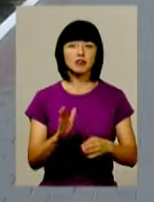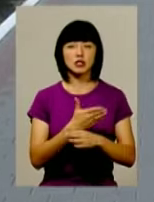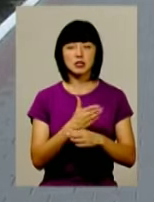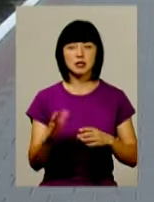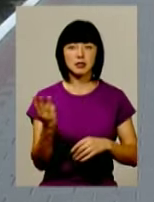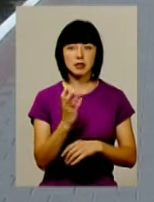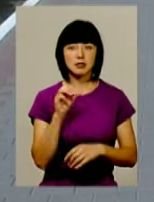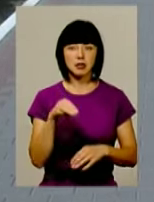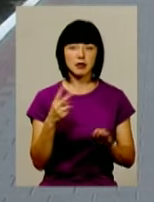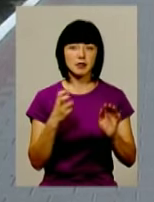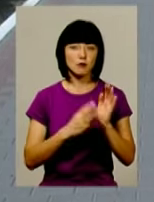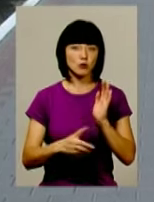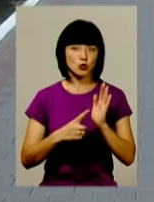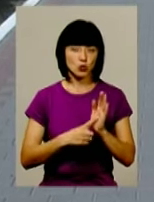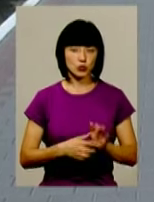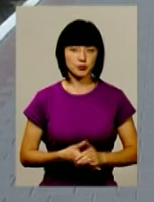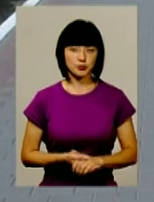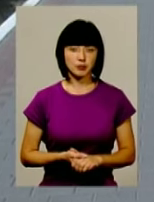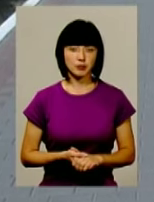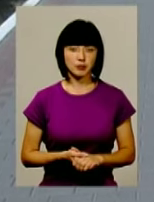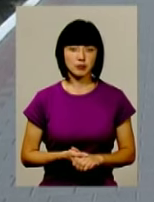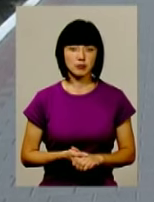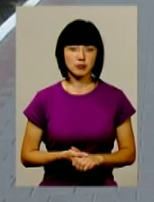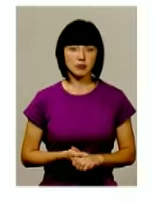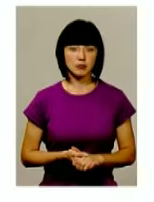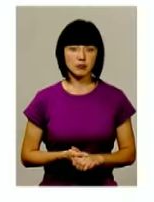статті 286 Кримінального кодексу України.